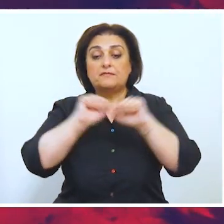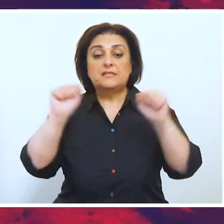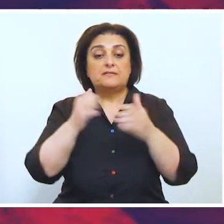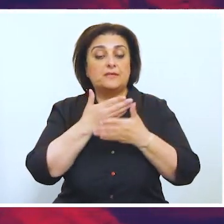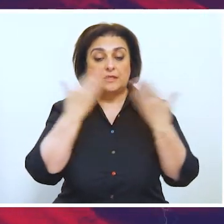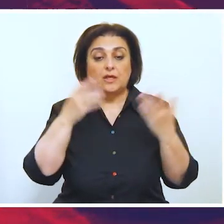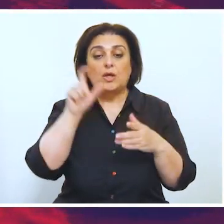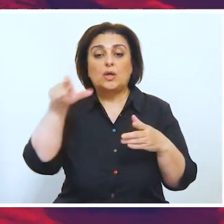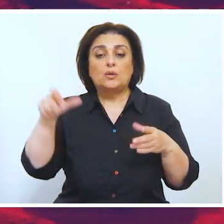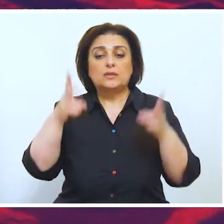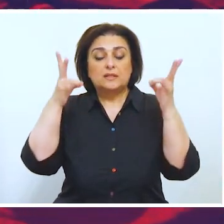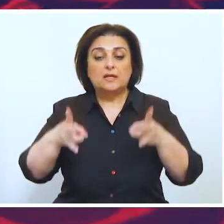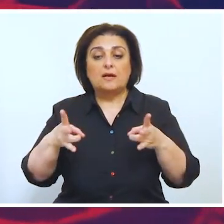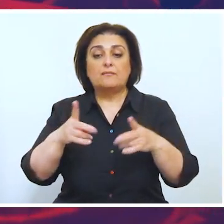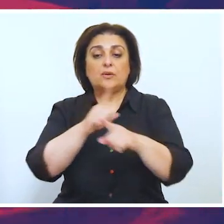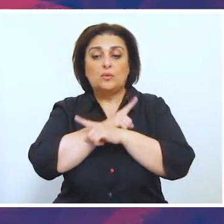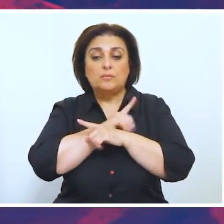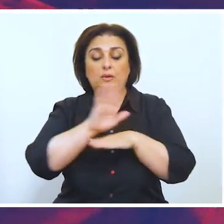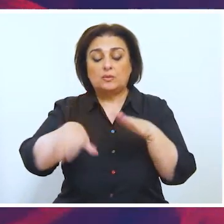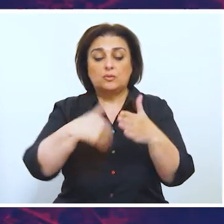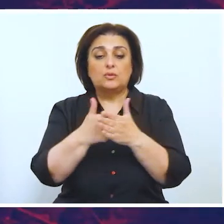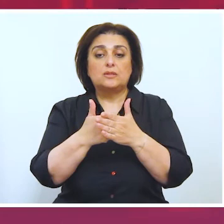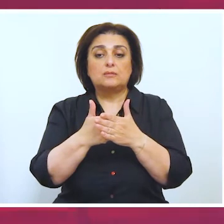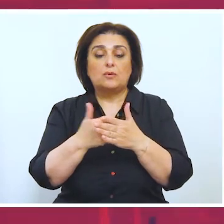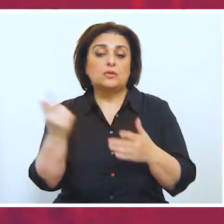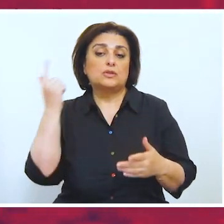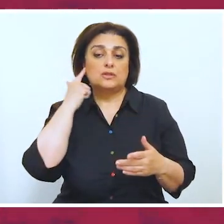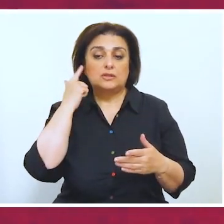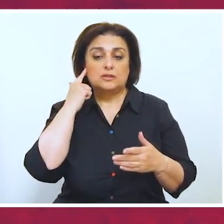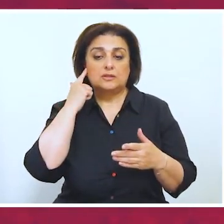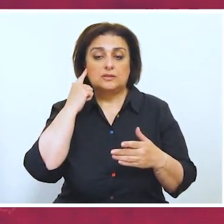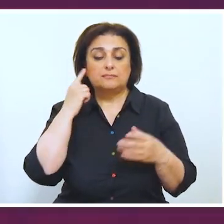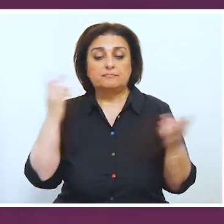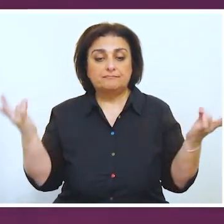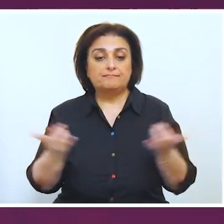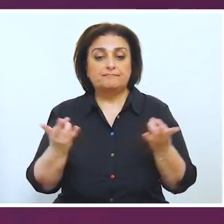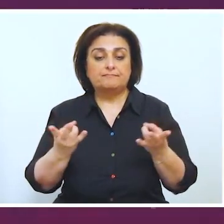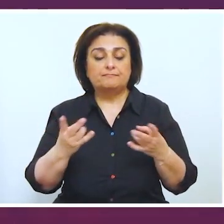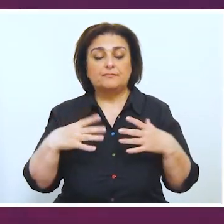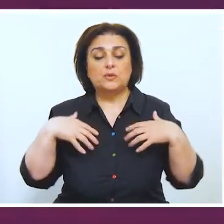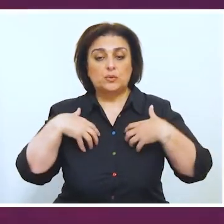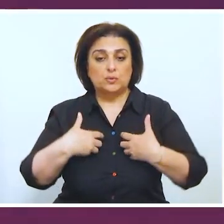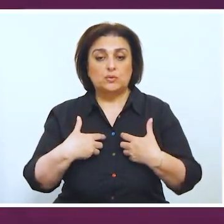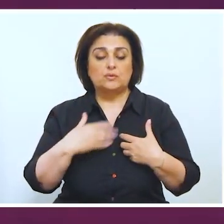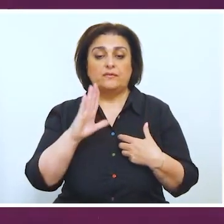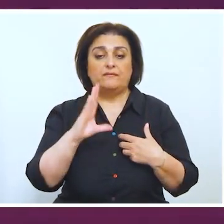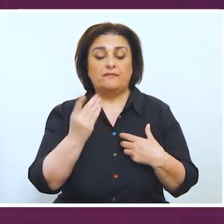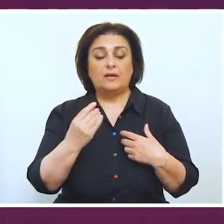səbəbindən həyatlarını itirməsi, xəsarət alması xəbərlərini işitirik. Üzücü və qorxuducudur.